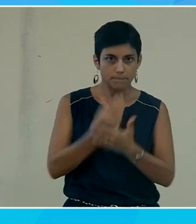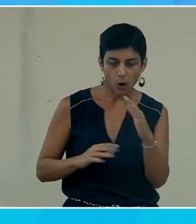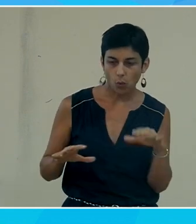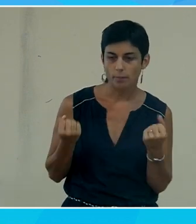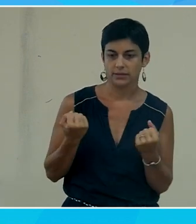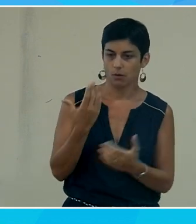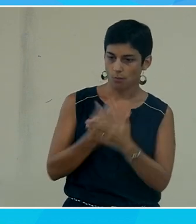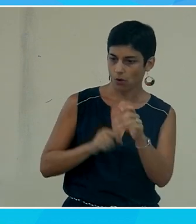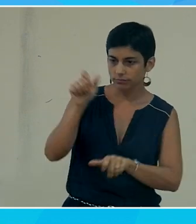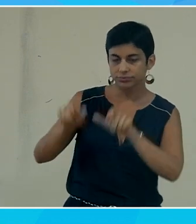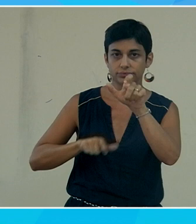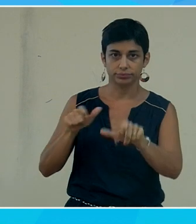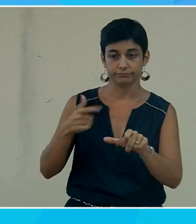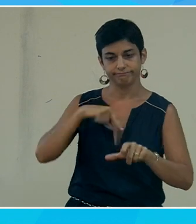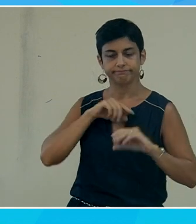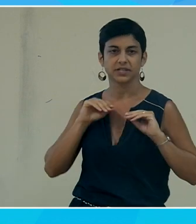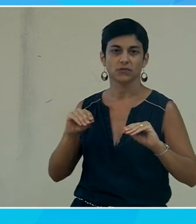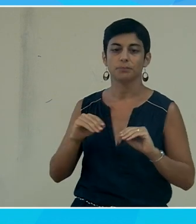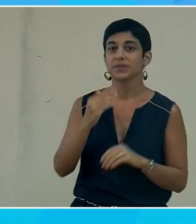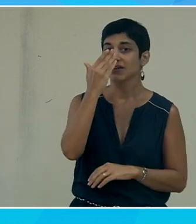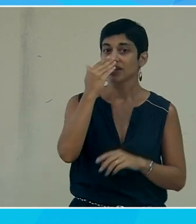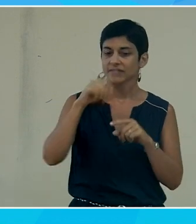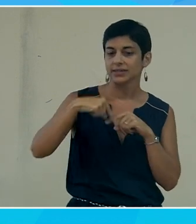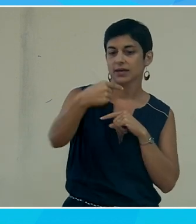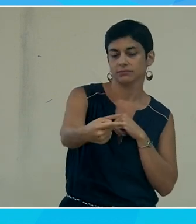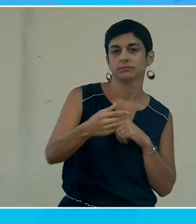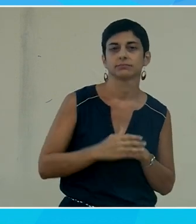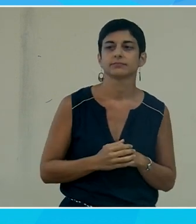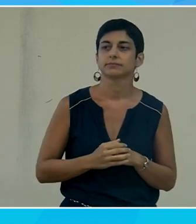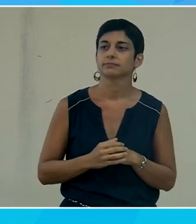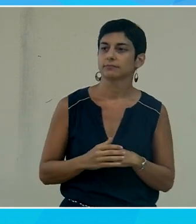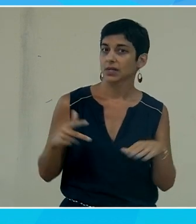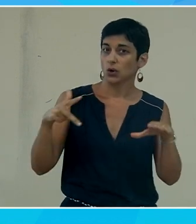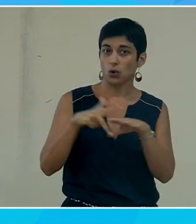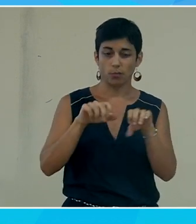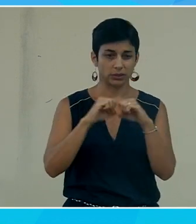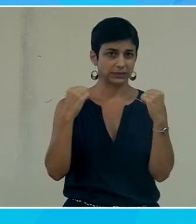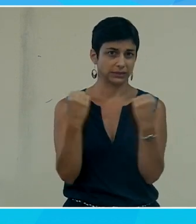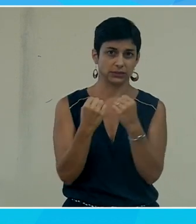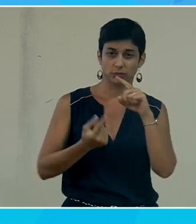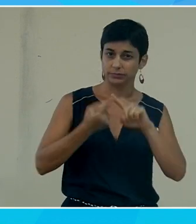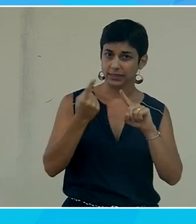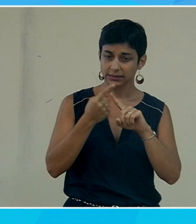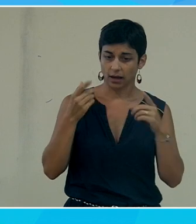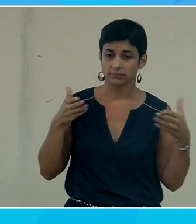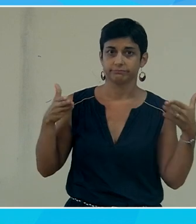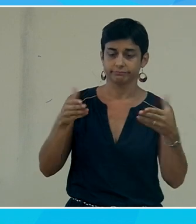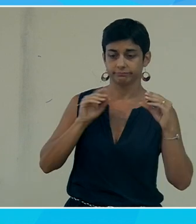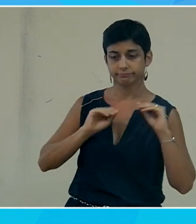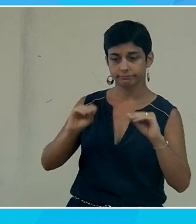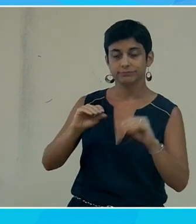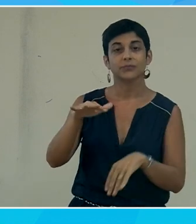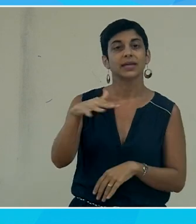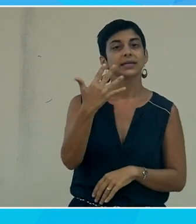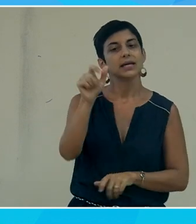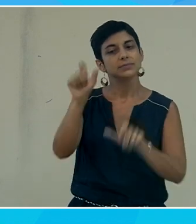et en fait en février prochain début février on va lancer une session spécifique dans laquelle on va prendre 15